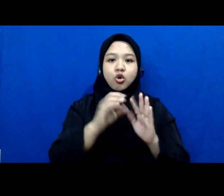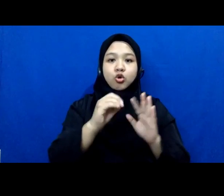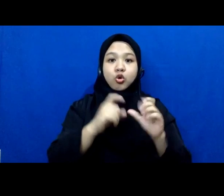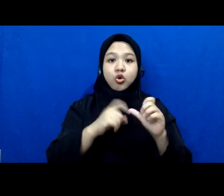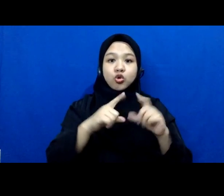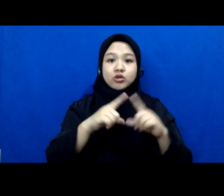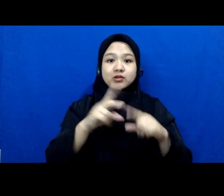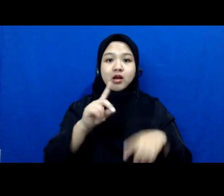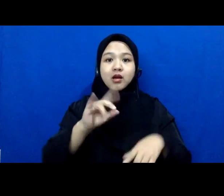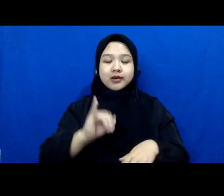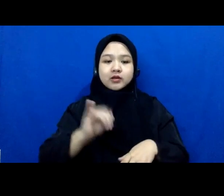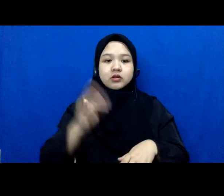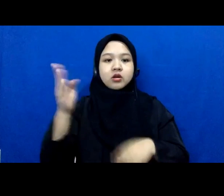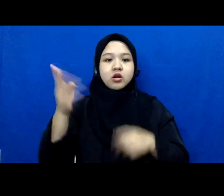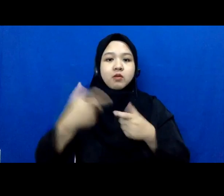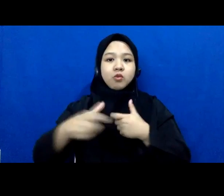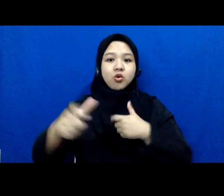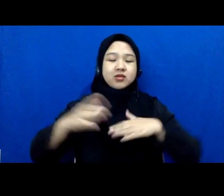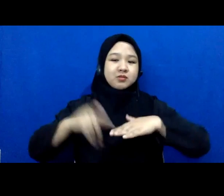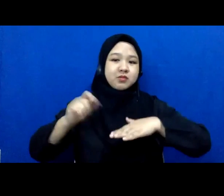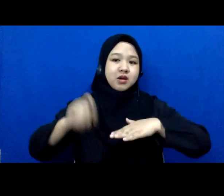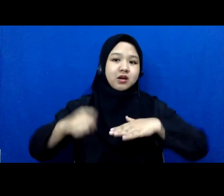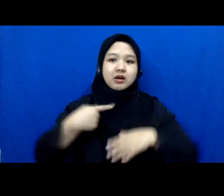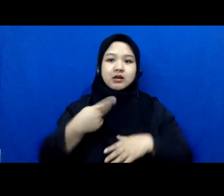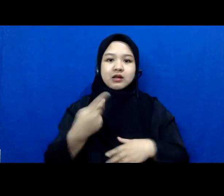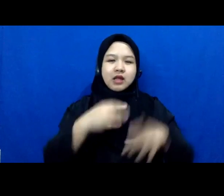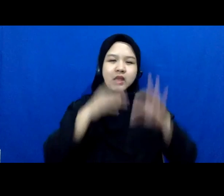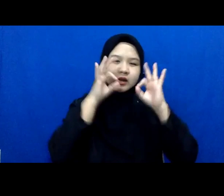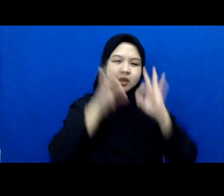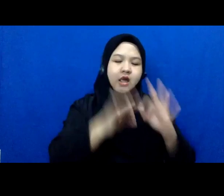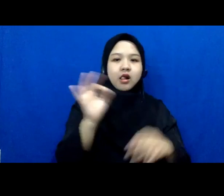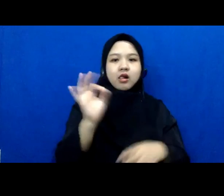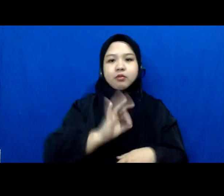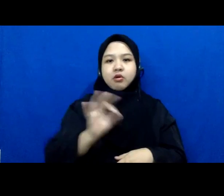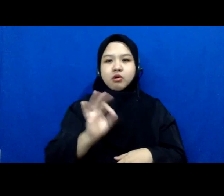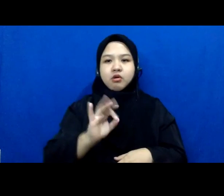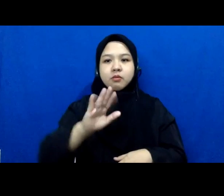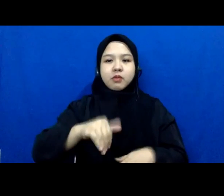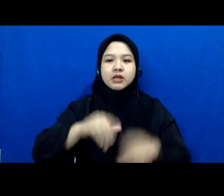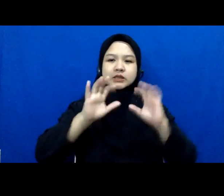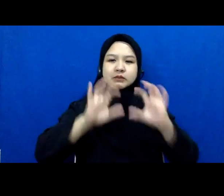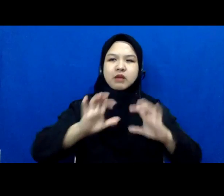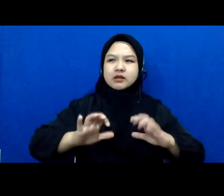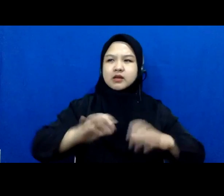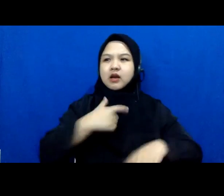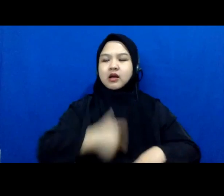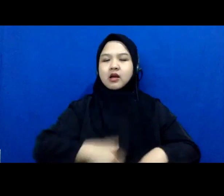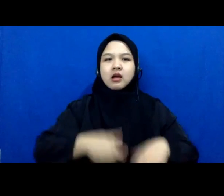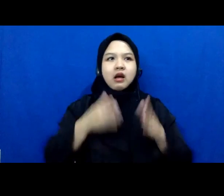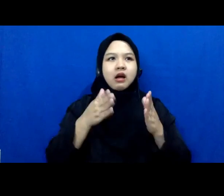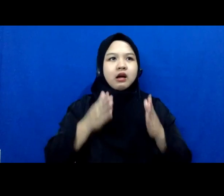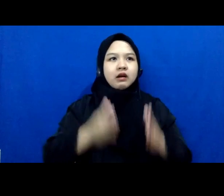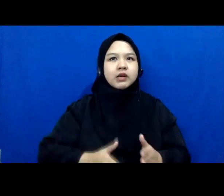peradilan kita itu kan belum ideal masih banyak hakim-hakim yang dia belum punya